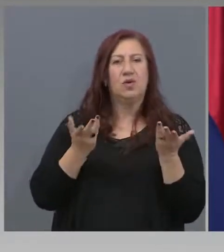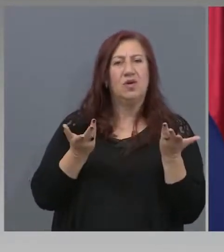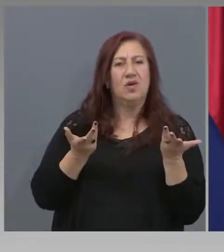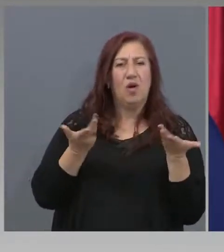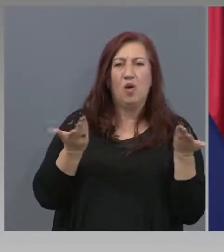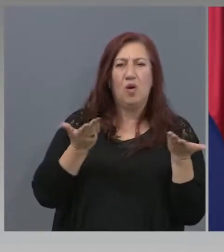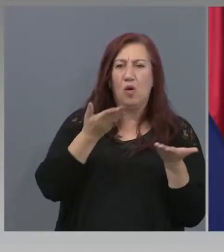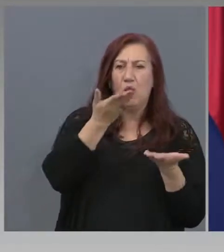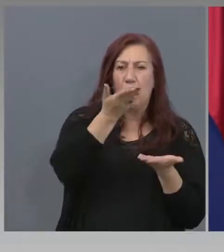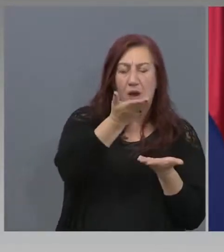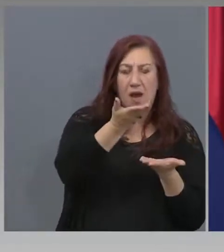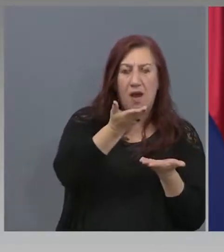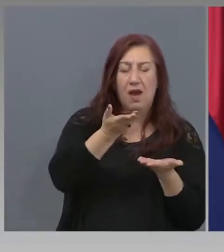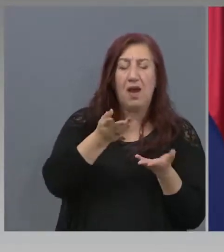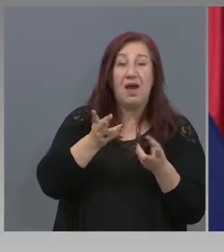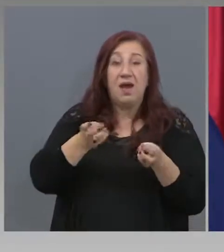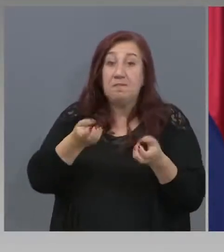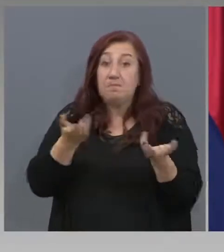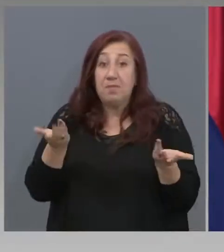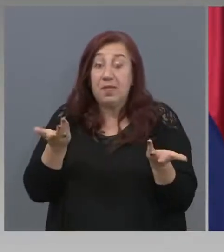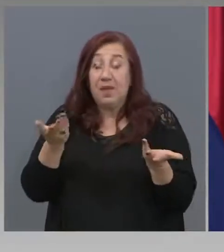летен сезон ще имаме.